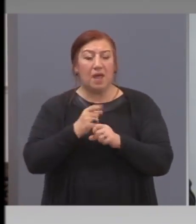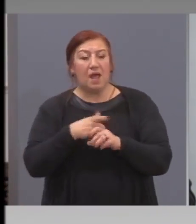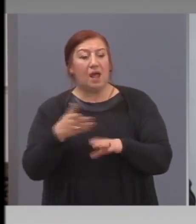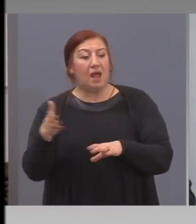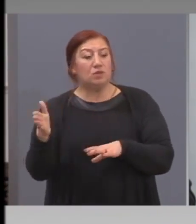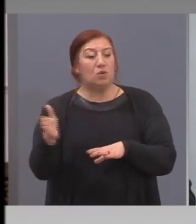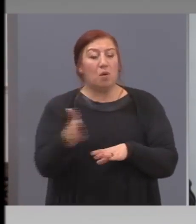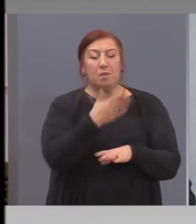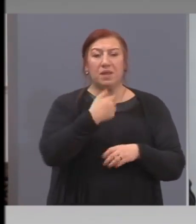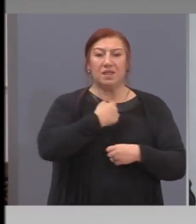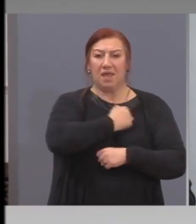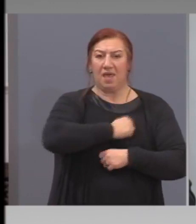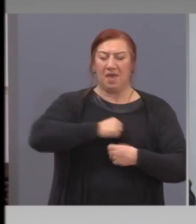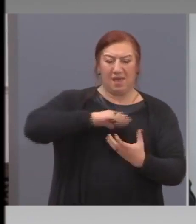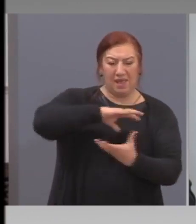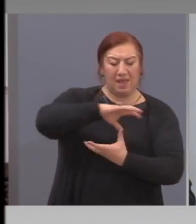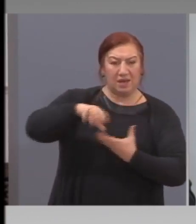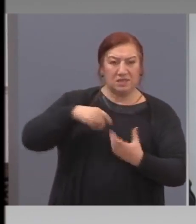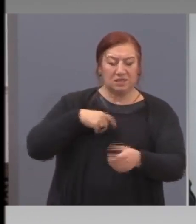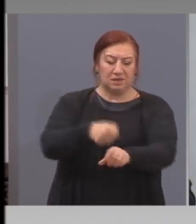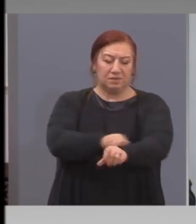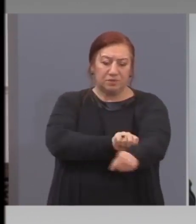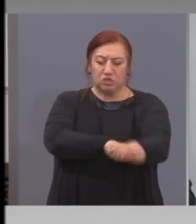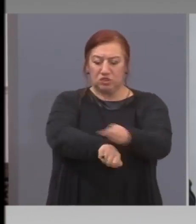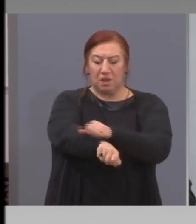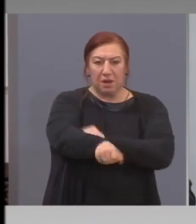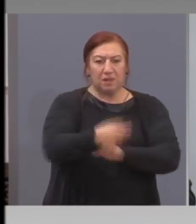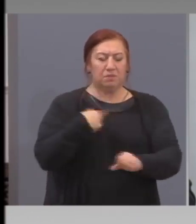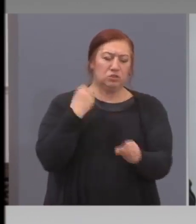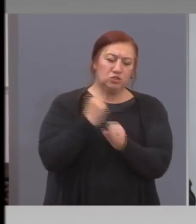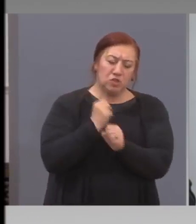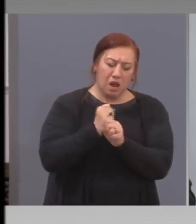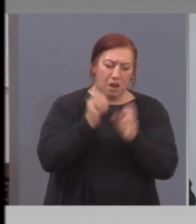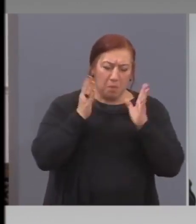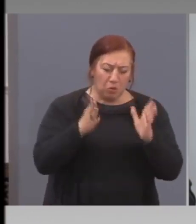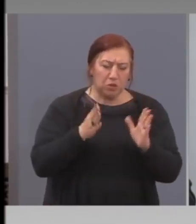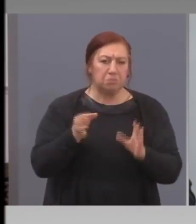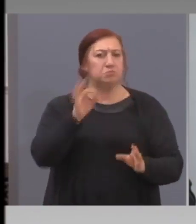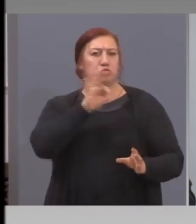запретнеме като нация, ще работим и ще излезем от кризата.